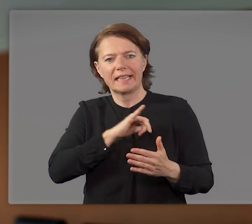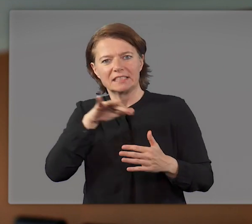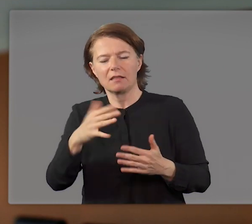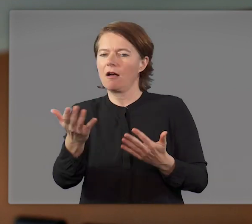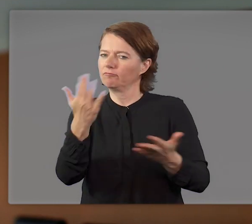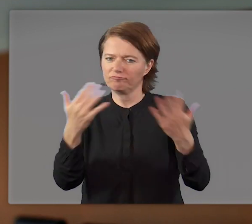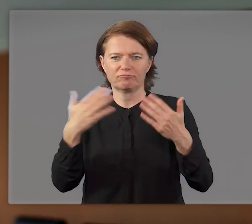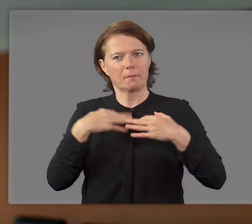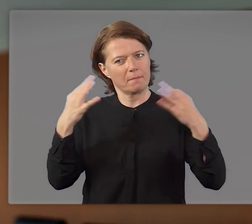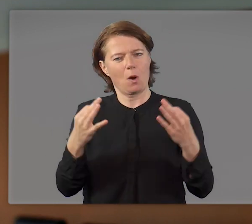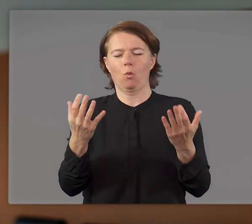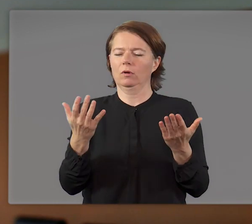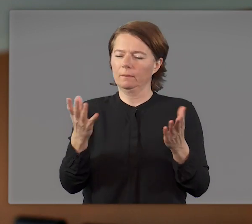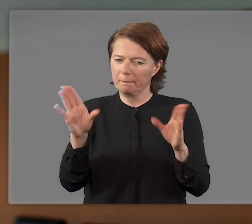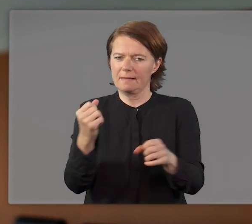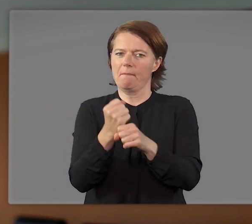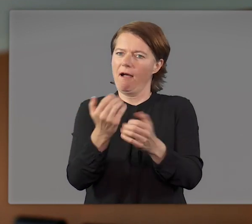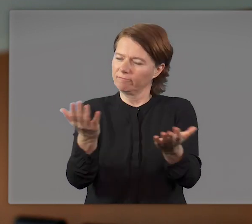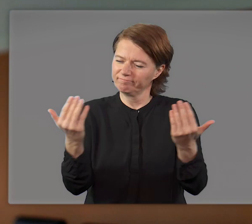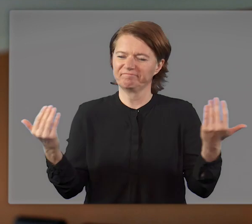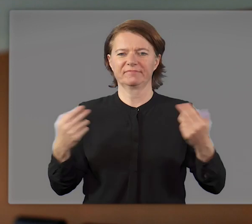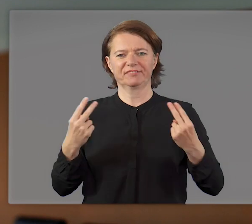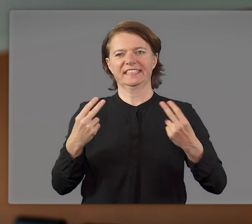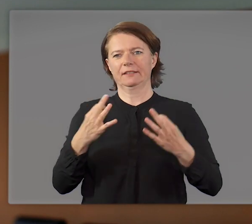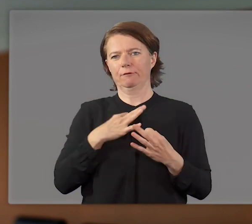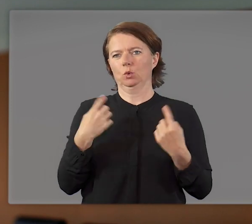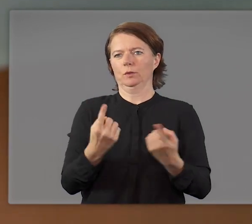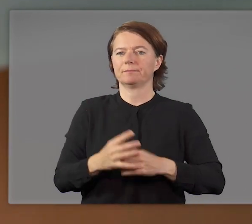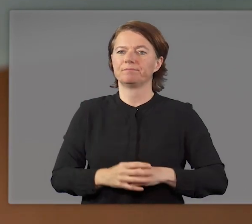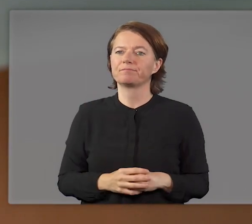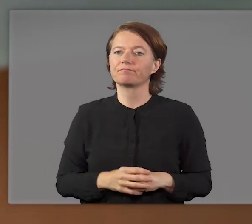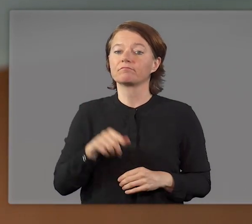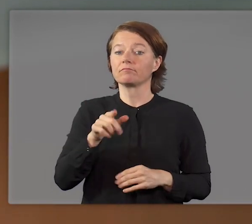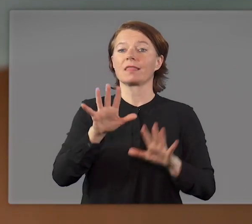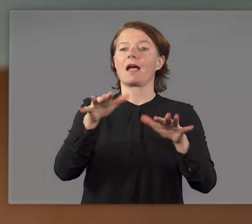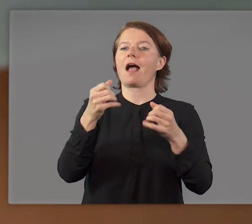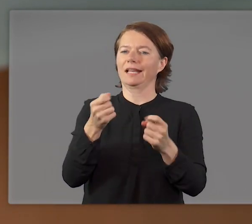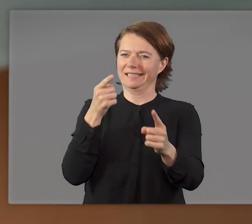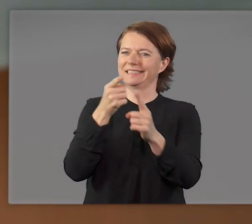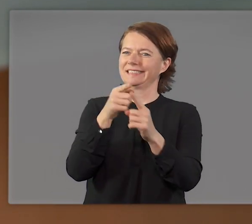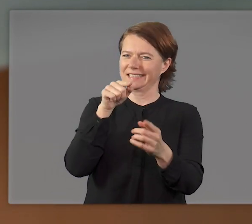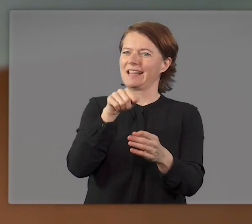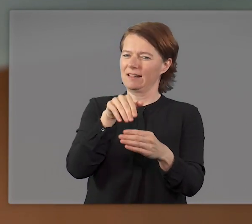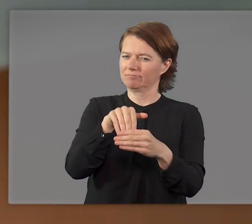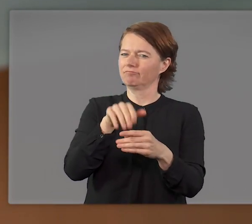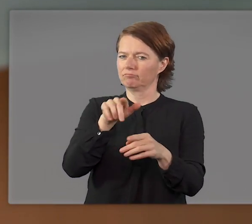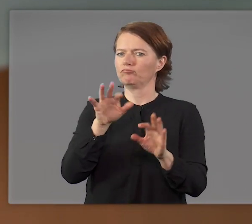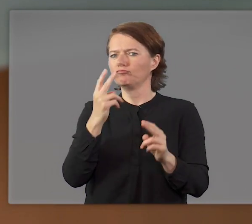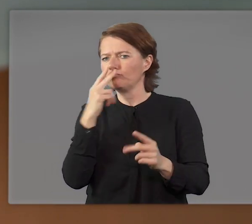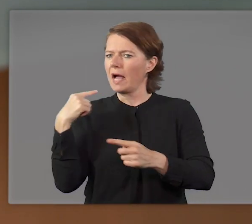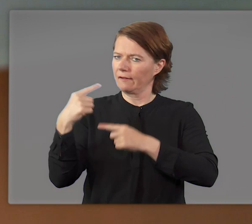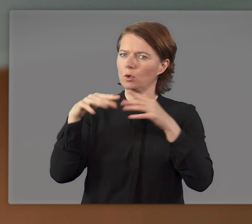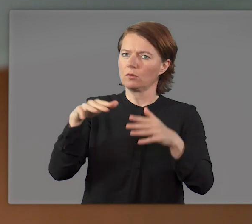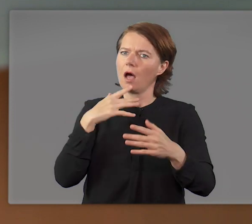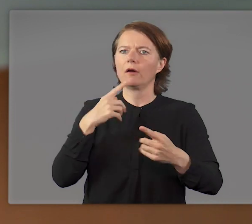Menschen dazu haben, und werden zu einer entsprechenden Beteiligung aufrufen. Bei vielen der Nachhaltigkeitsziele haben wir gute